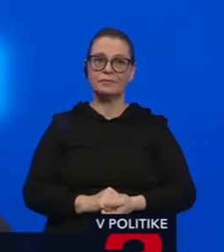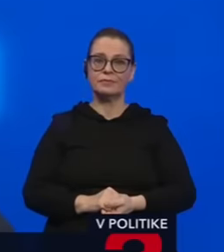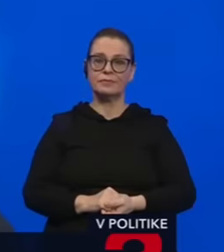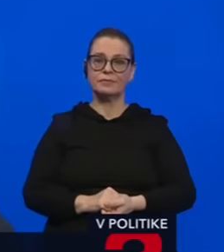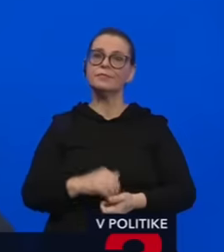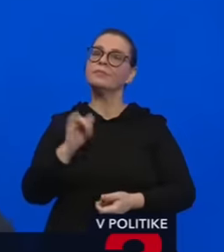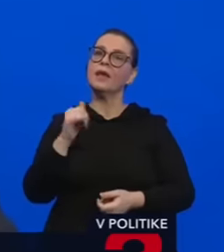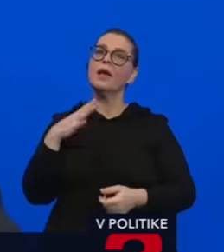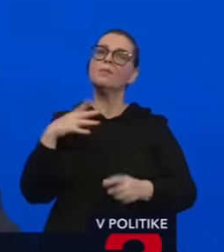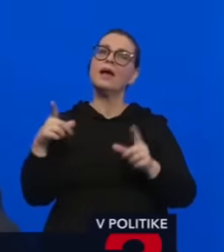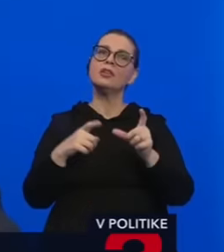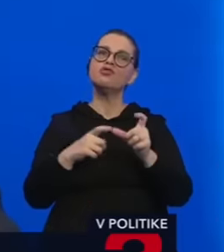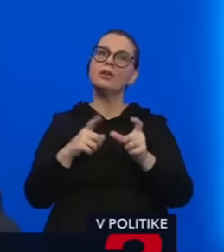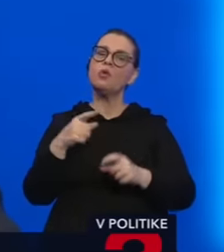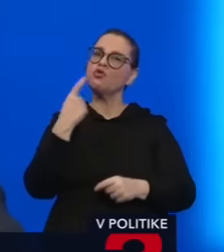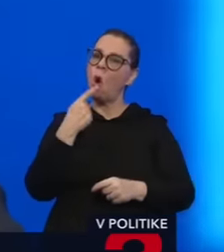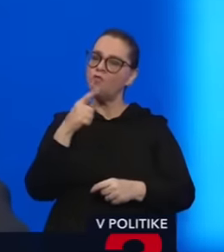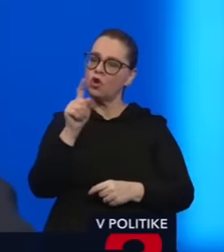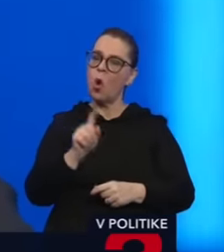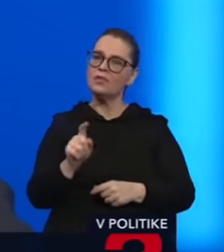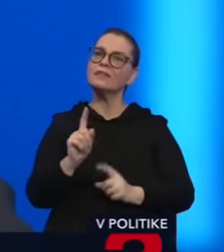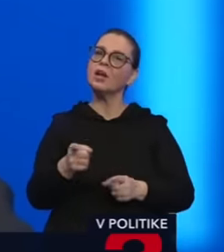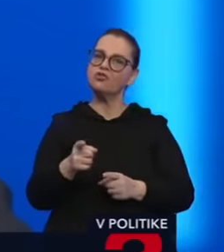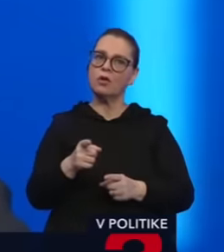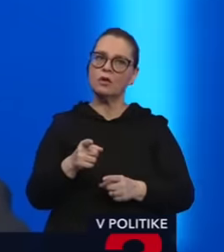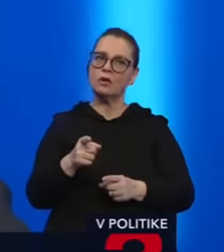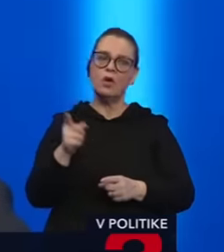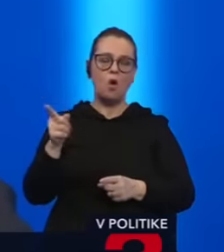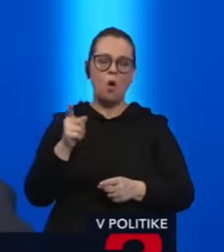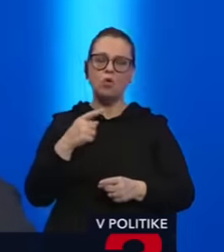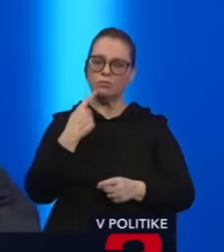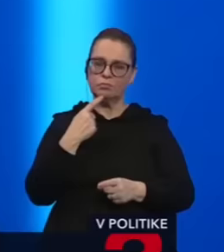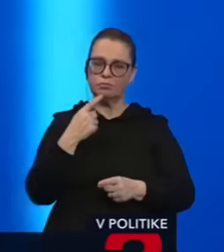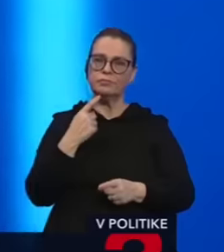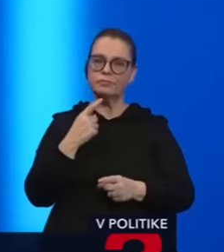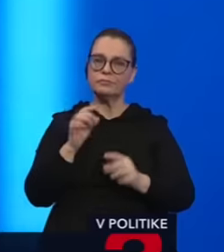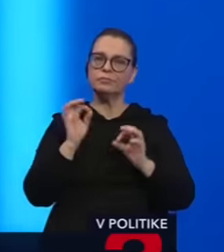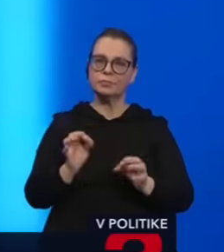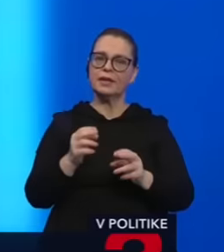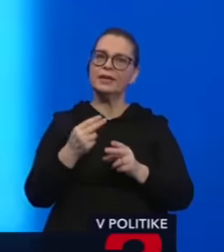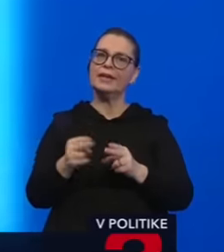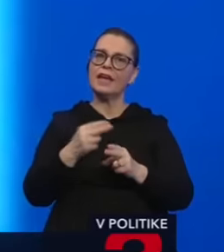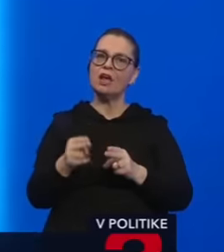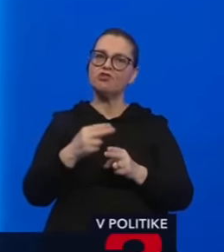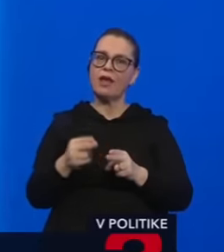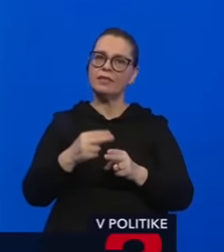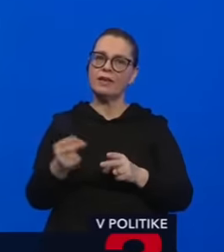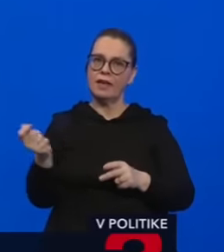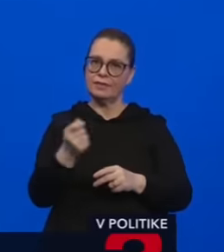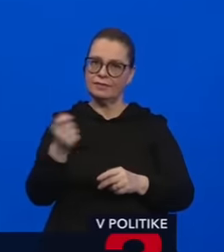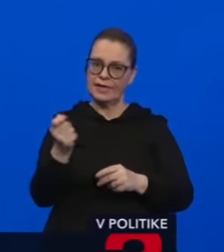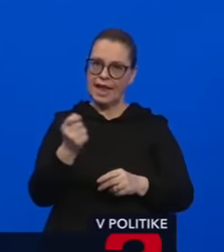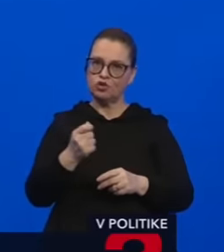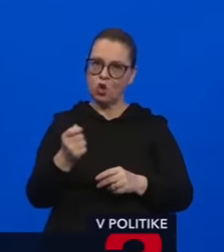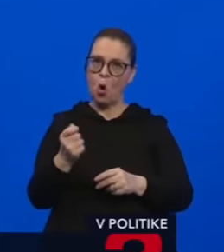poslaneckého klubu Šipoš bola, že nespochybňoval ako keby riešenie trestných